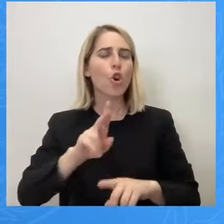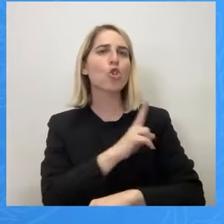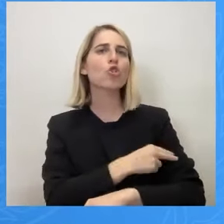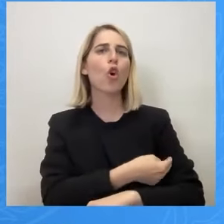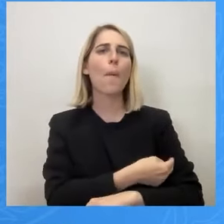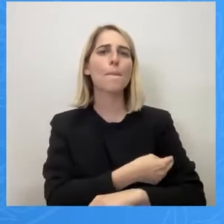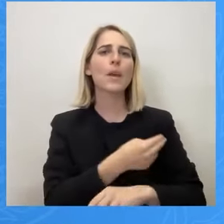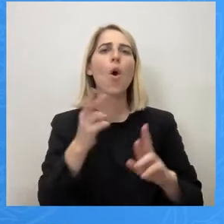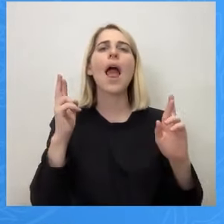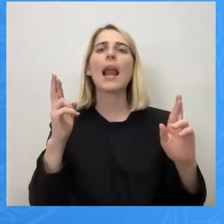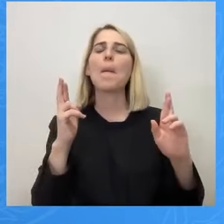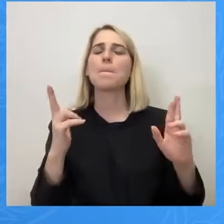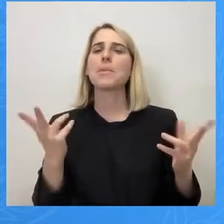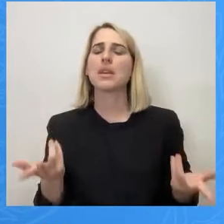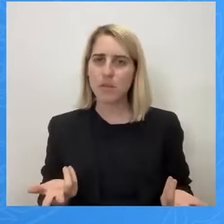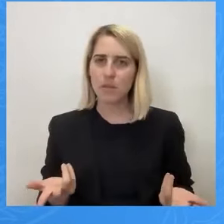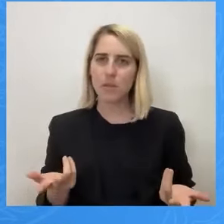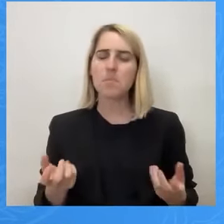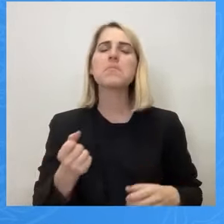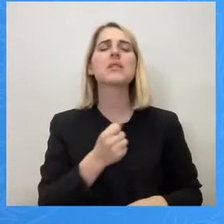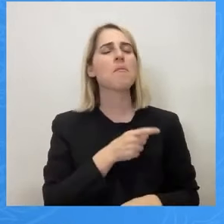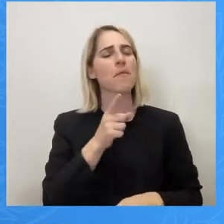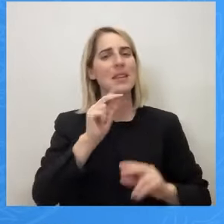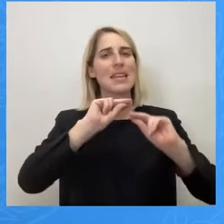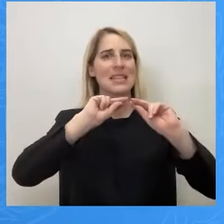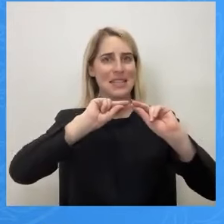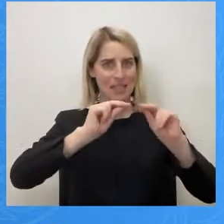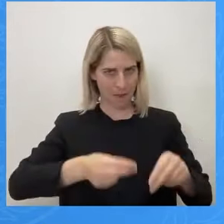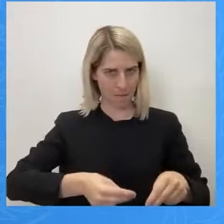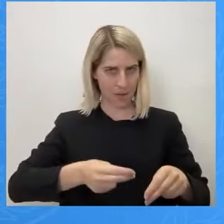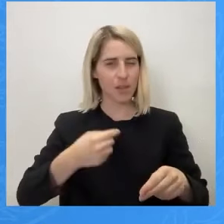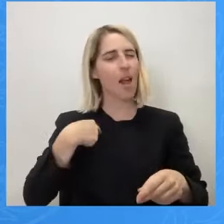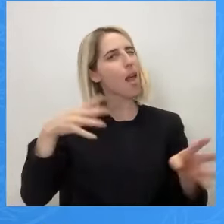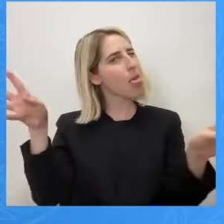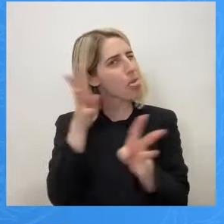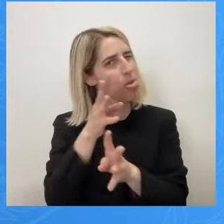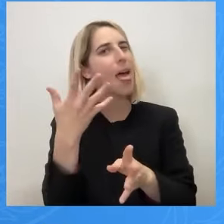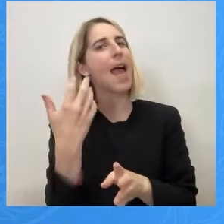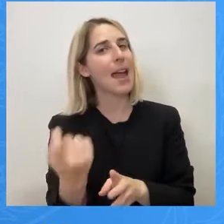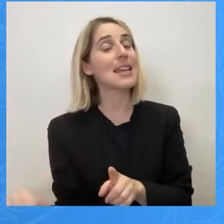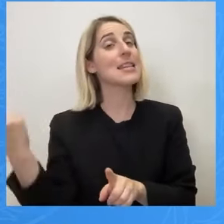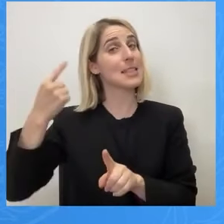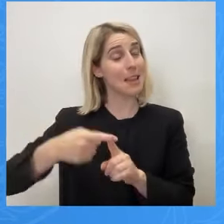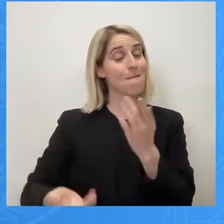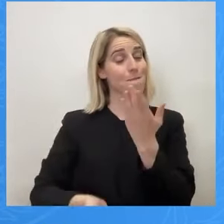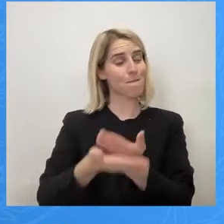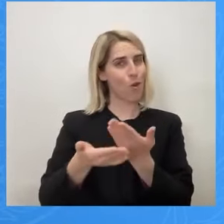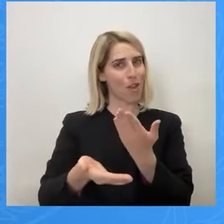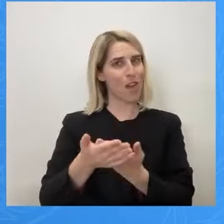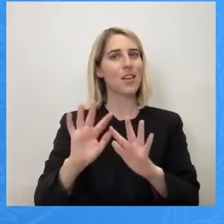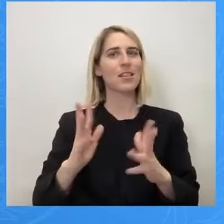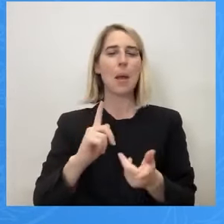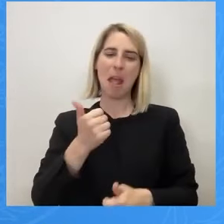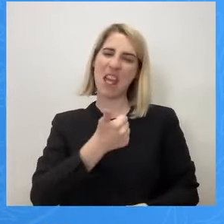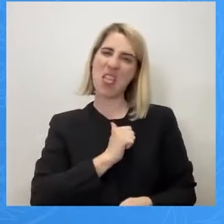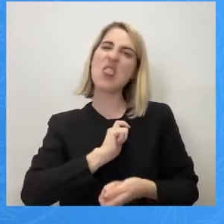ότι και αυτή η σύμβαση, εκτός ότι είναι παραπλανητική, συμβάλλει σε αυτό που λέμε παραπέρα ιδιωτικοποίηση